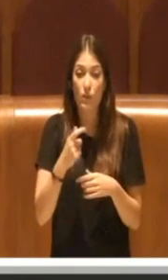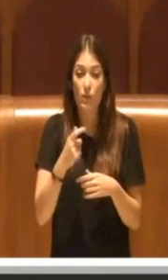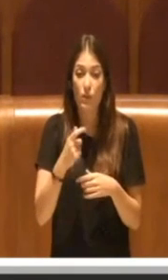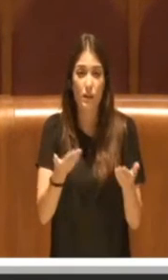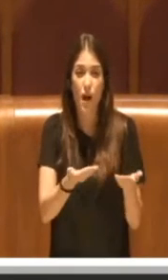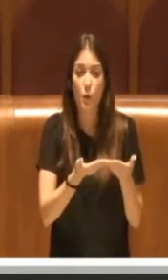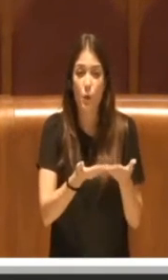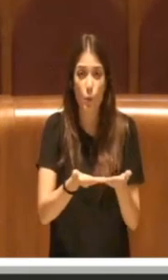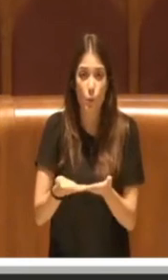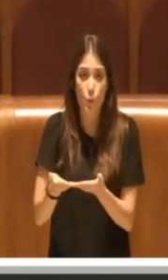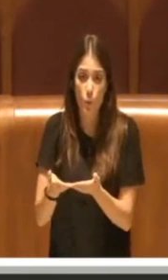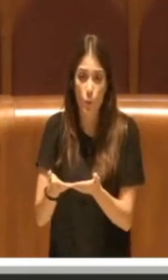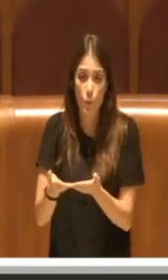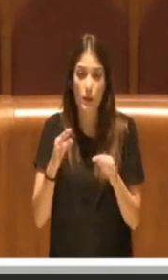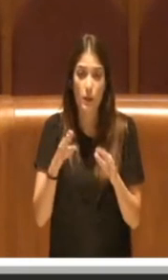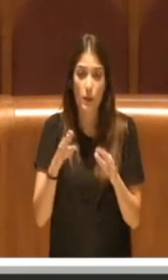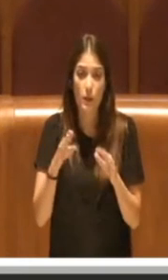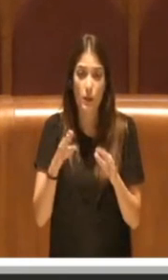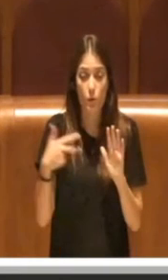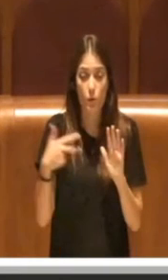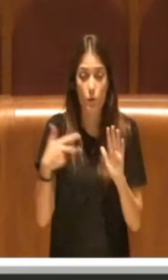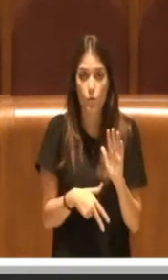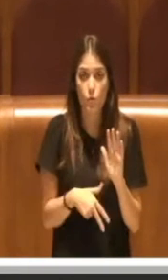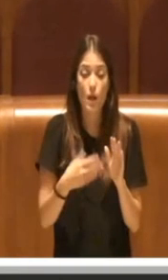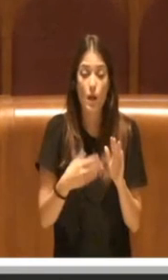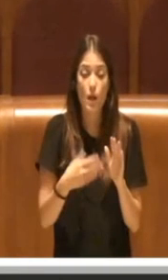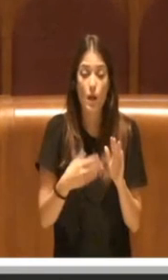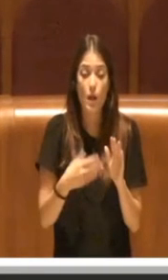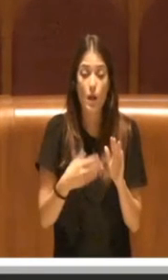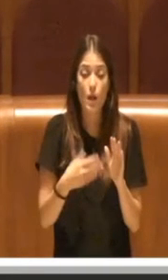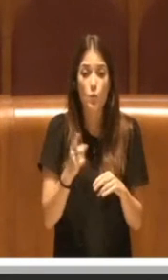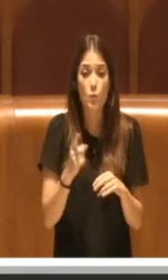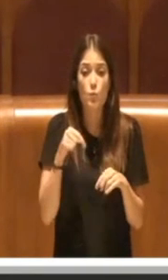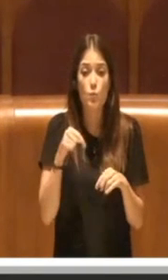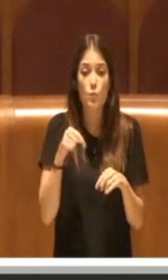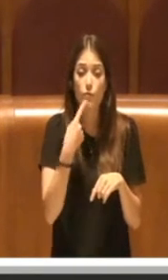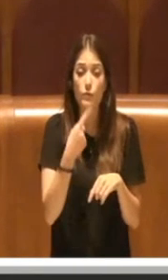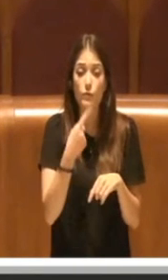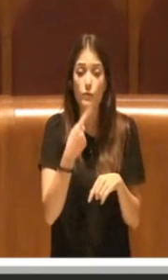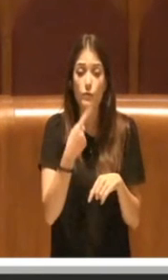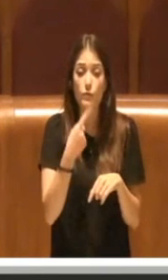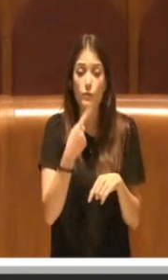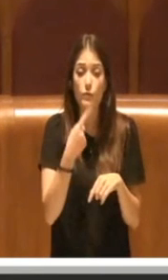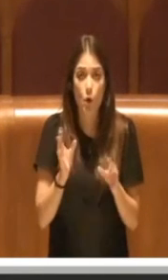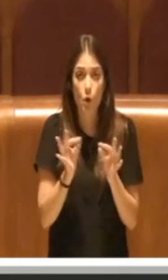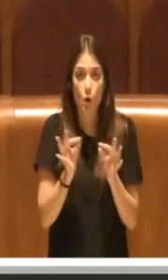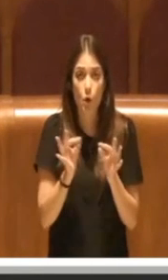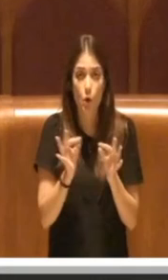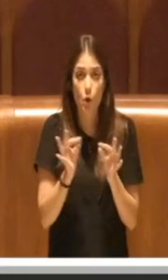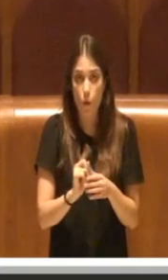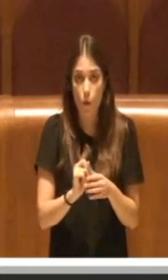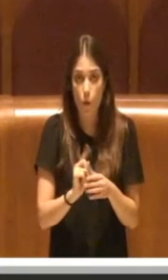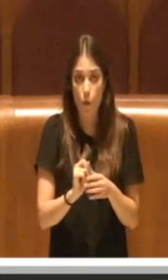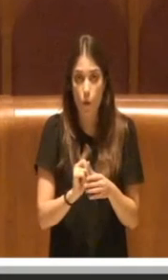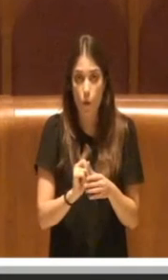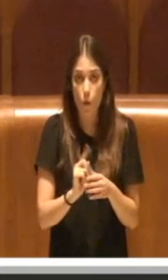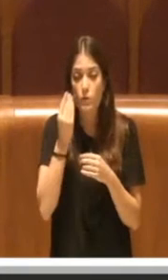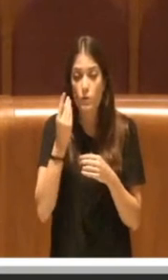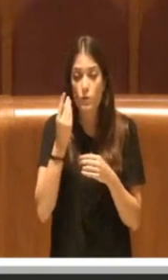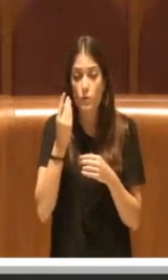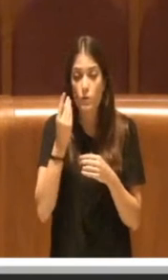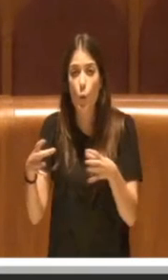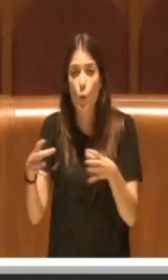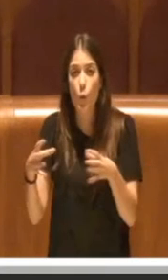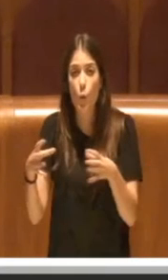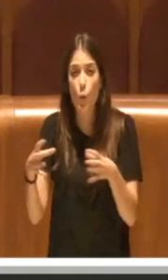piano sociale e sarebbe ingiusto oggi non approvarlo. E penso alle consulte che hanno collaborato, penso a